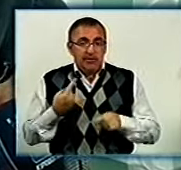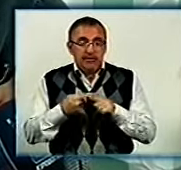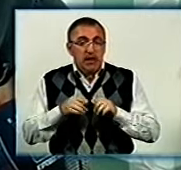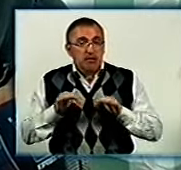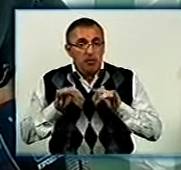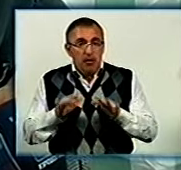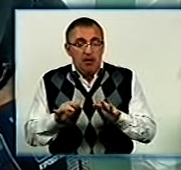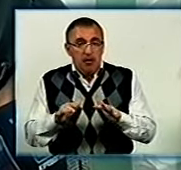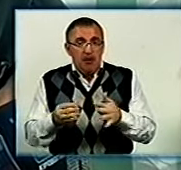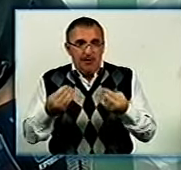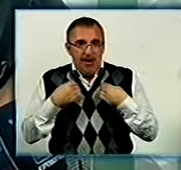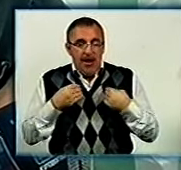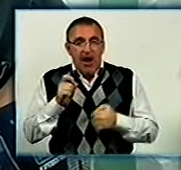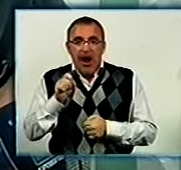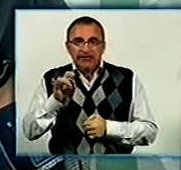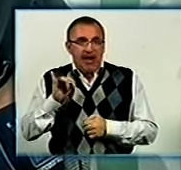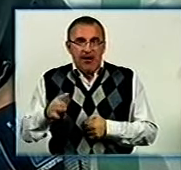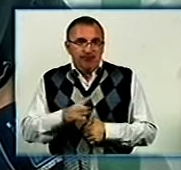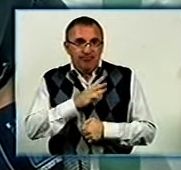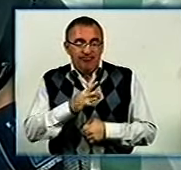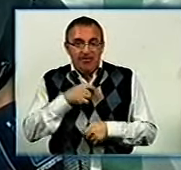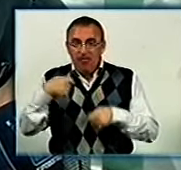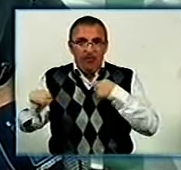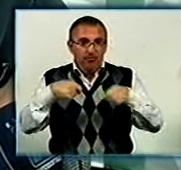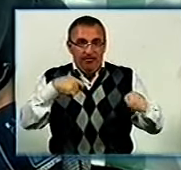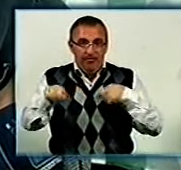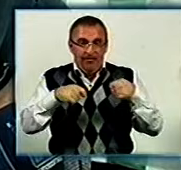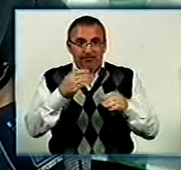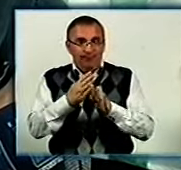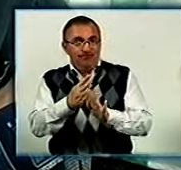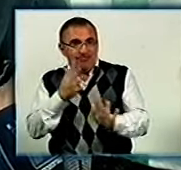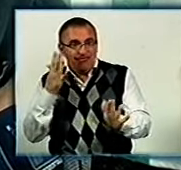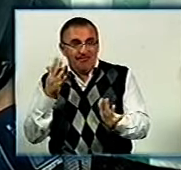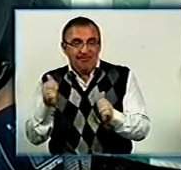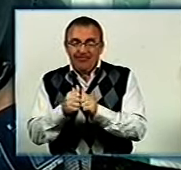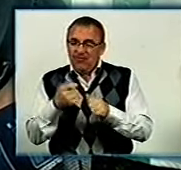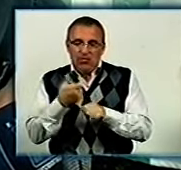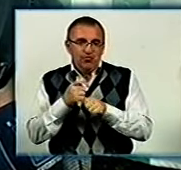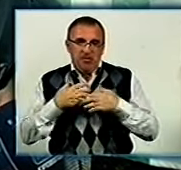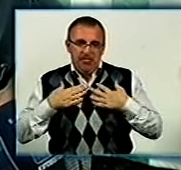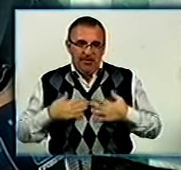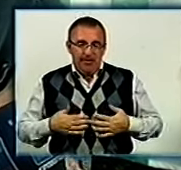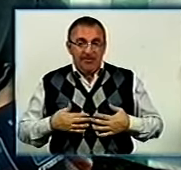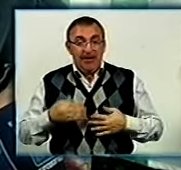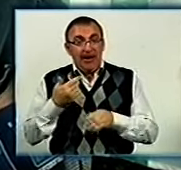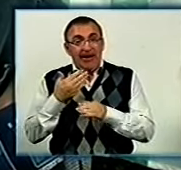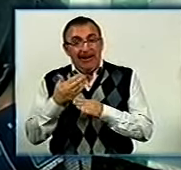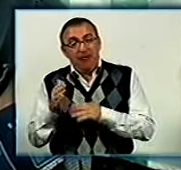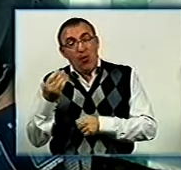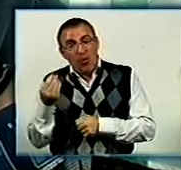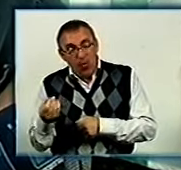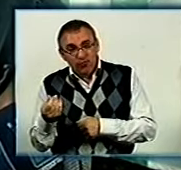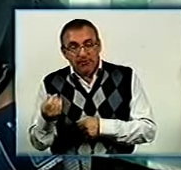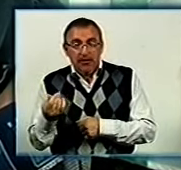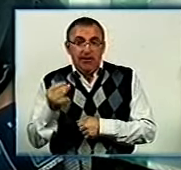надає азарту, особливо, коли ти продаєш, коли стоїть черга біля тебе. Це дуже приємно. Крім грошей, те,